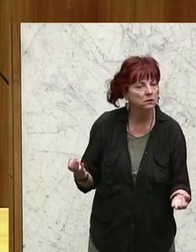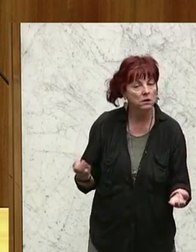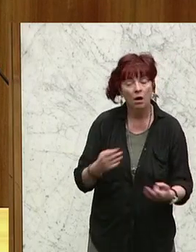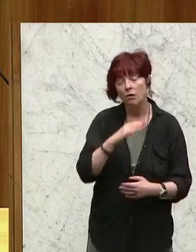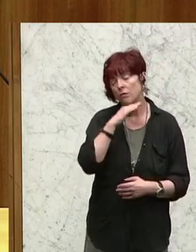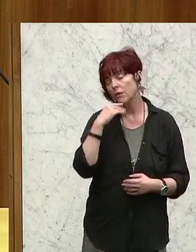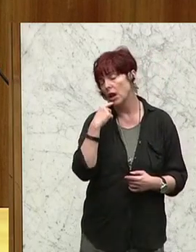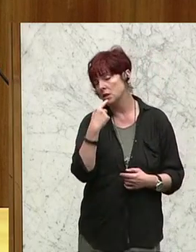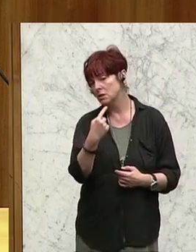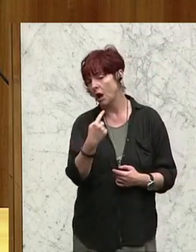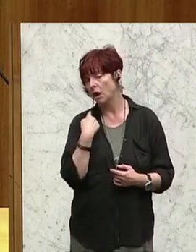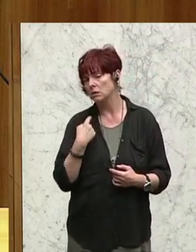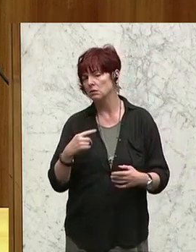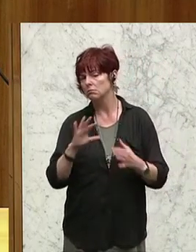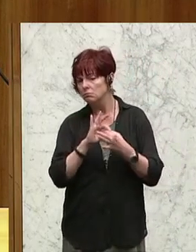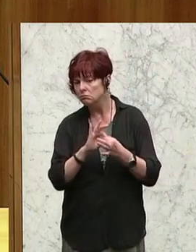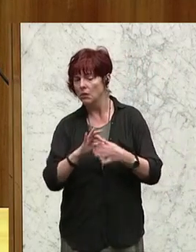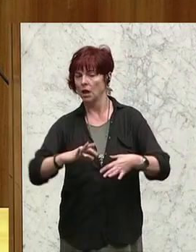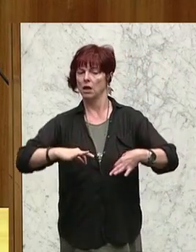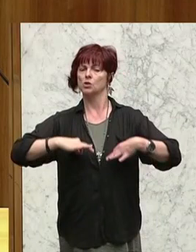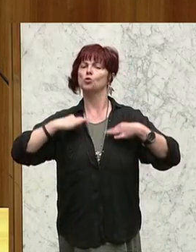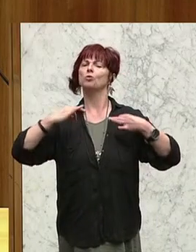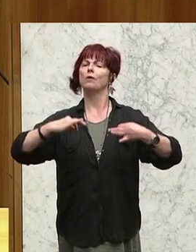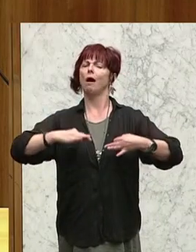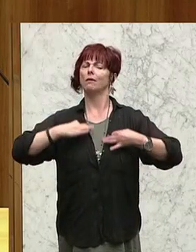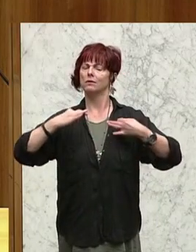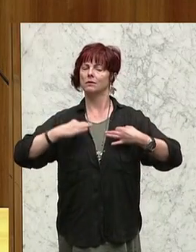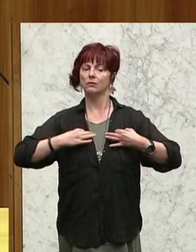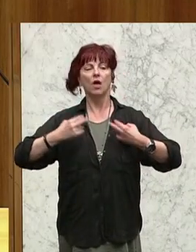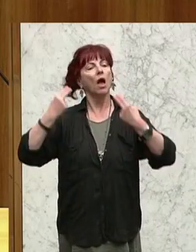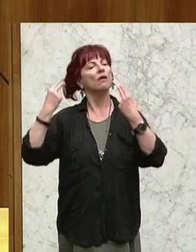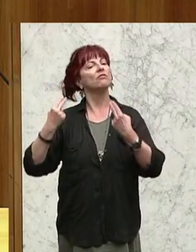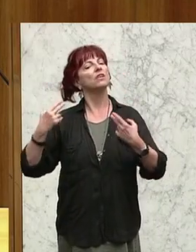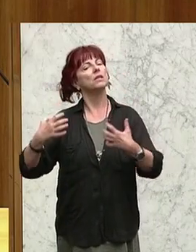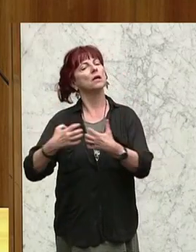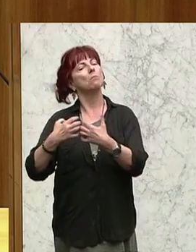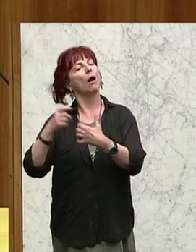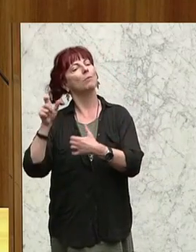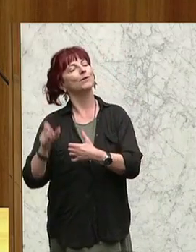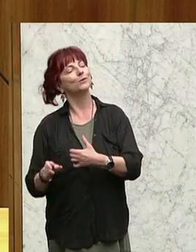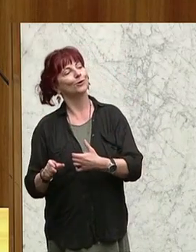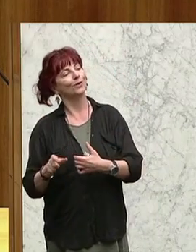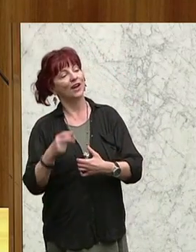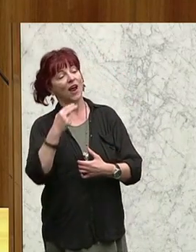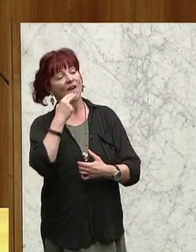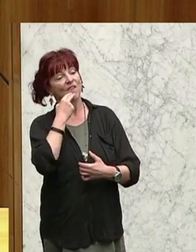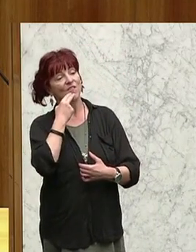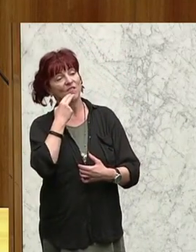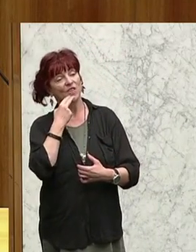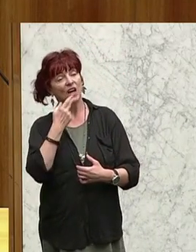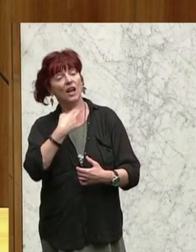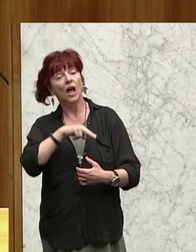unter dem Deckmantel Gesundheit. Die Wichtigmacher suchen den Wahn eines risikolosen,